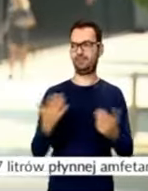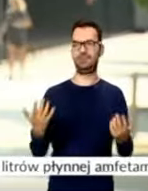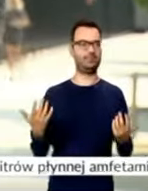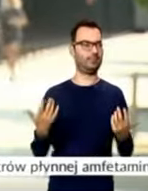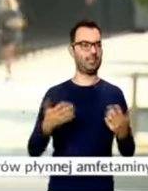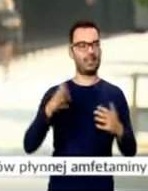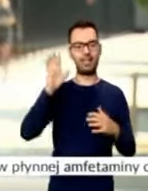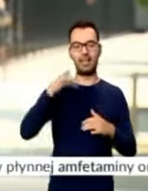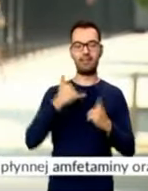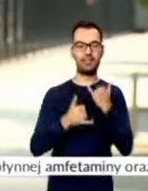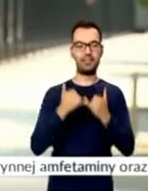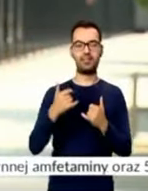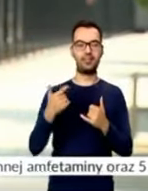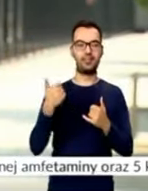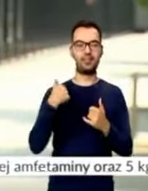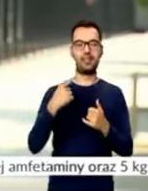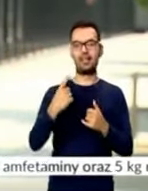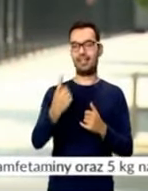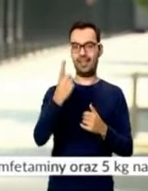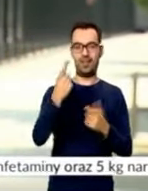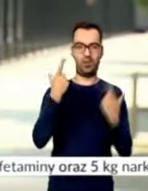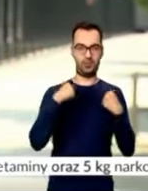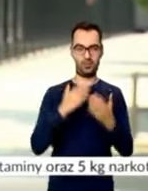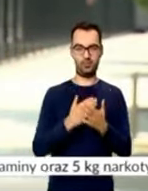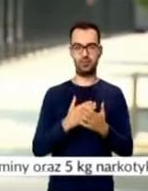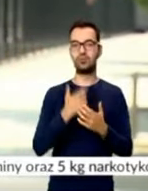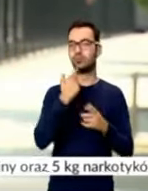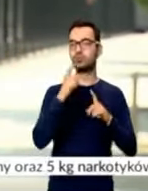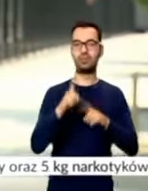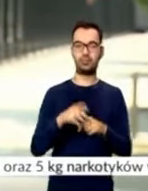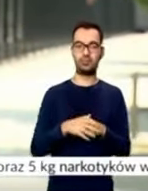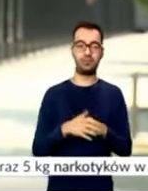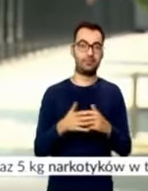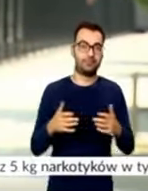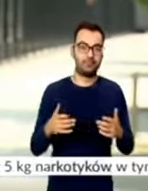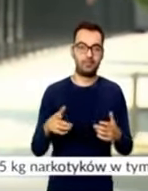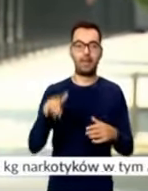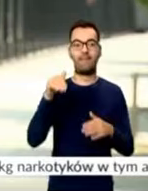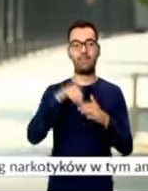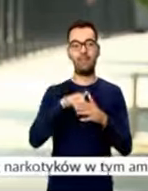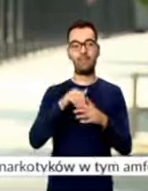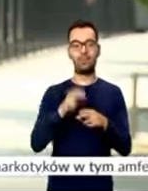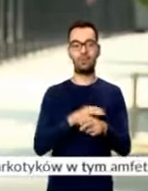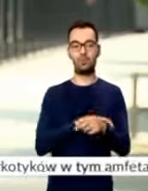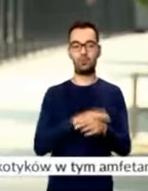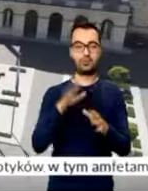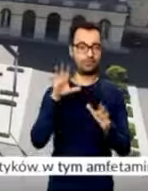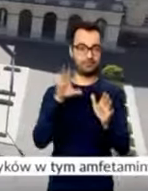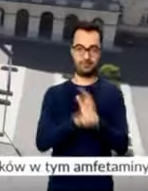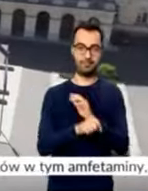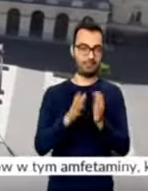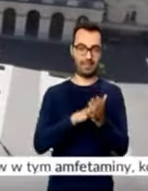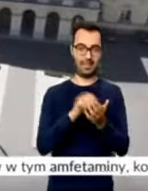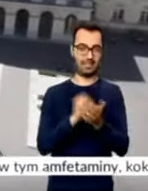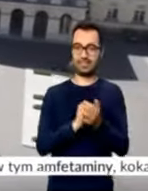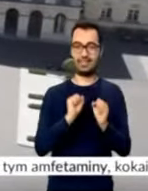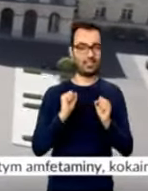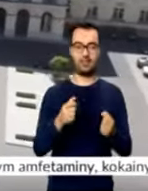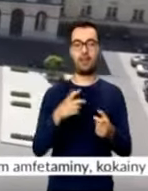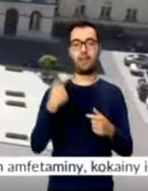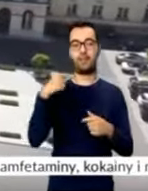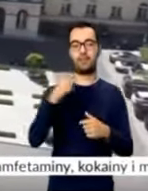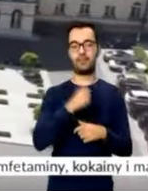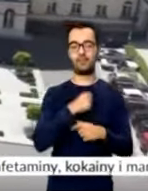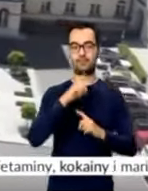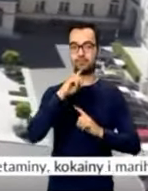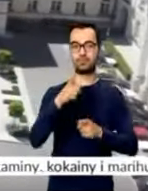Nawet jeśli za tym stała jedna osoba, to świadczy to o tym, że po prostu komórki wewnętrzne urzędu kompletnie nie działały. Prezydent stolicy